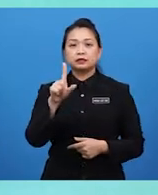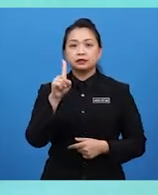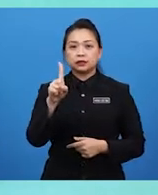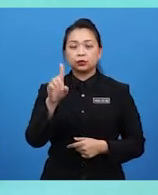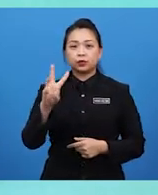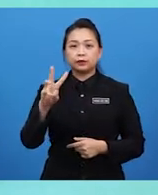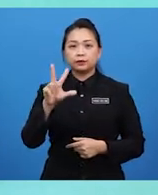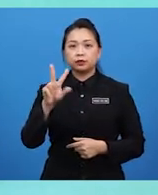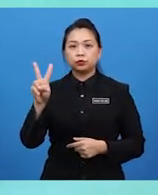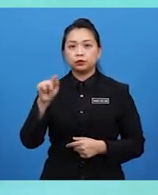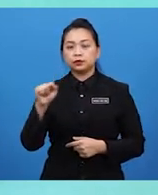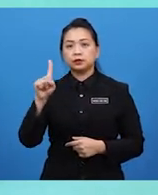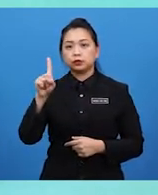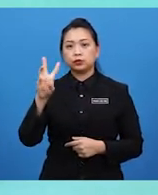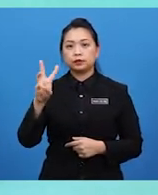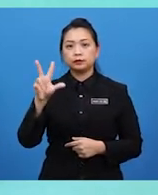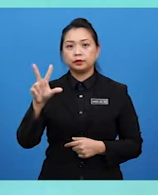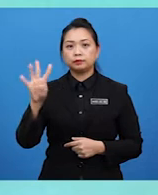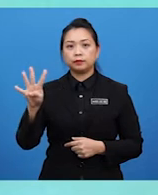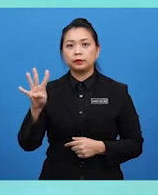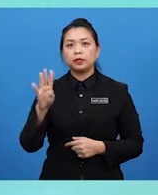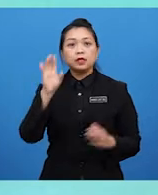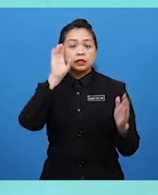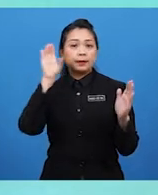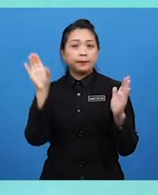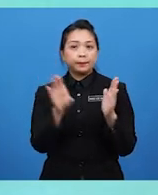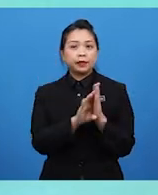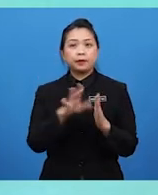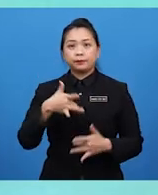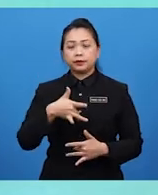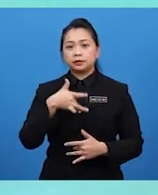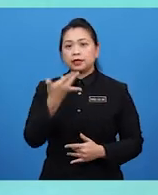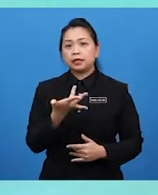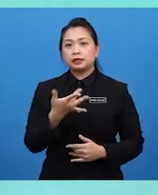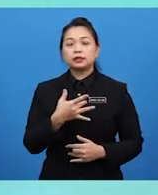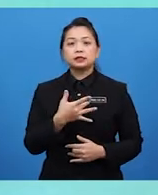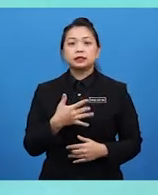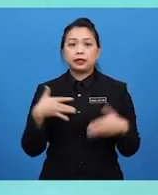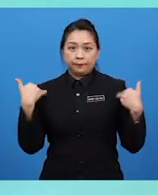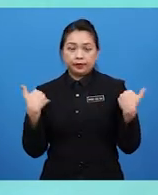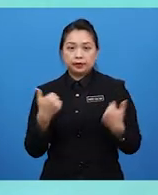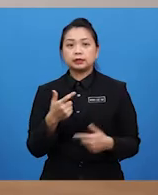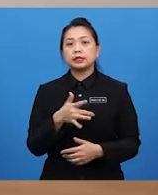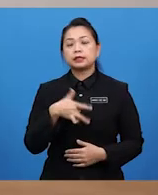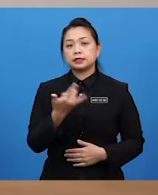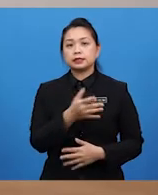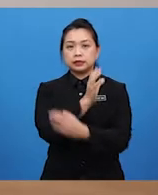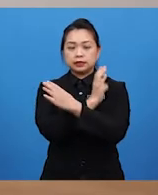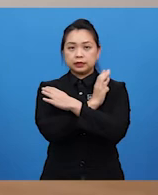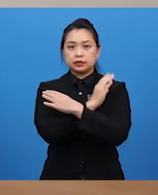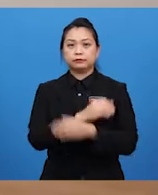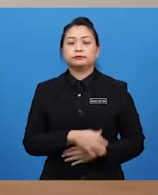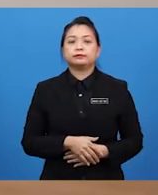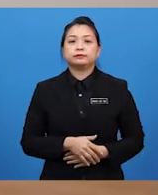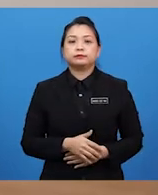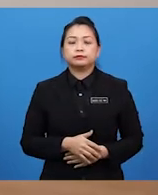hingga 34 menggambarkan perasaan yang gembira dan rasa cinta. Tepat sama sekali